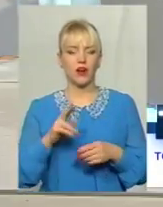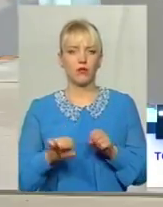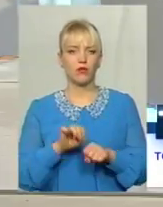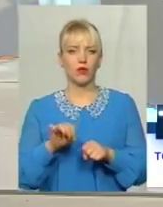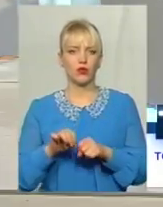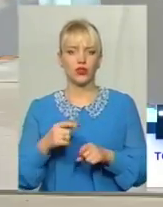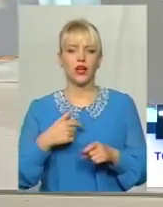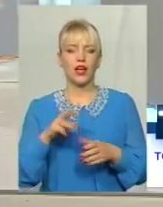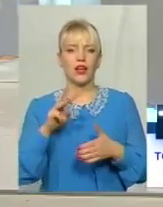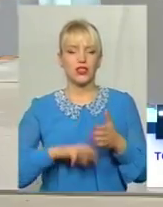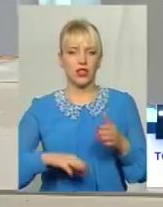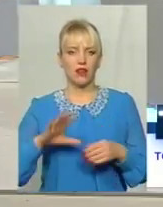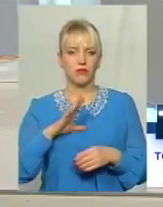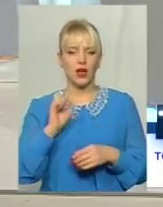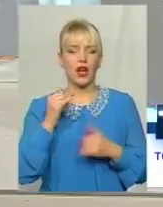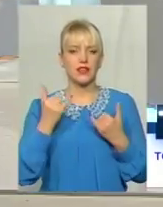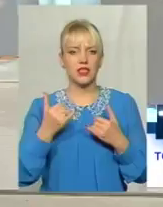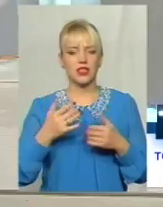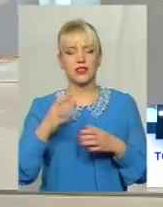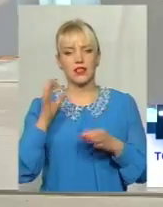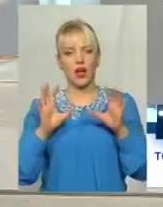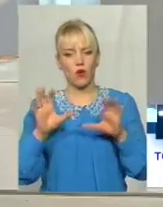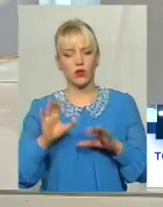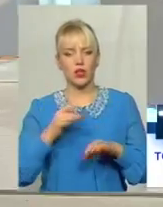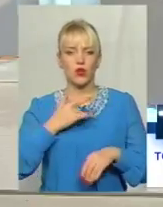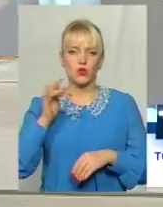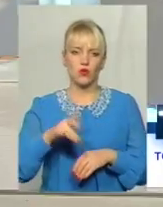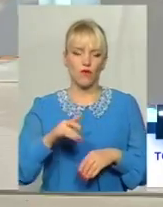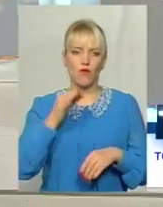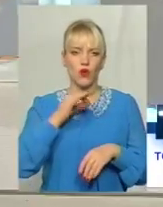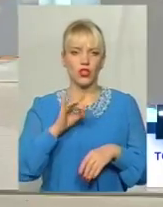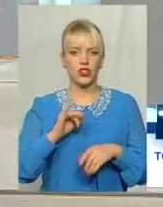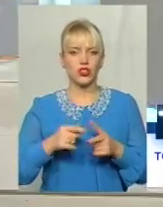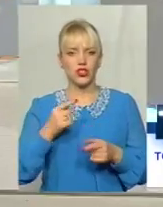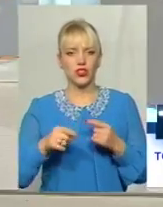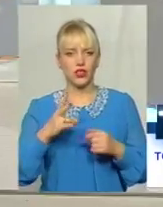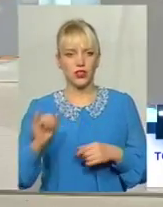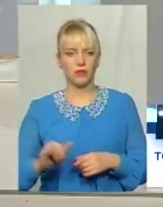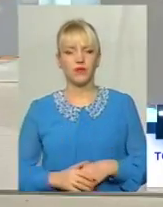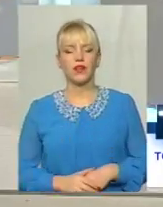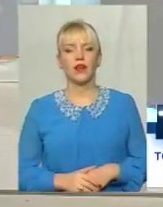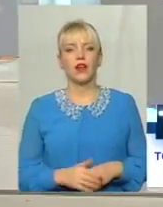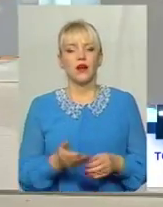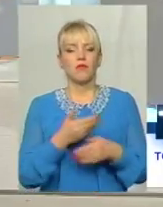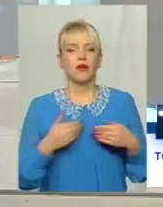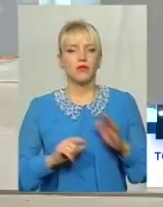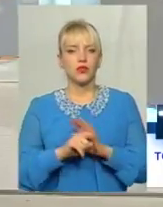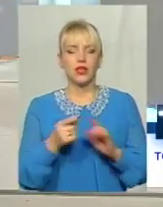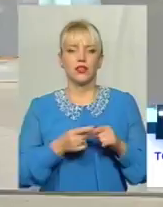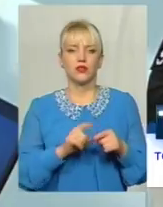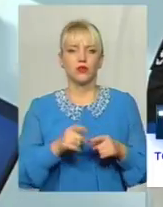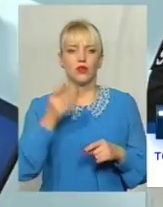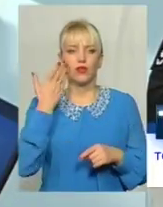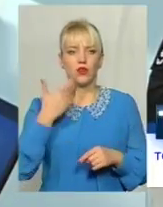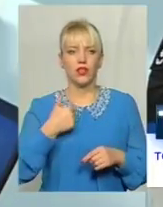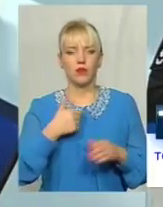штрафом то нині законодавство суворіше чи ні? Що змінилося за останній час? Ви знаєте, ми починали з того, коли я